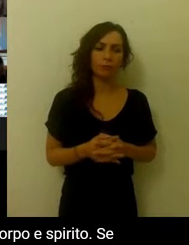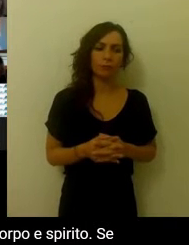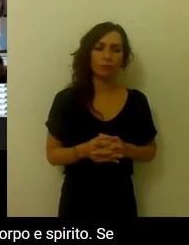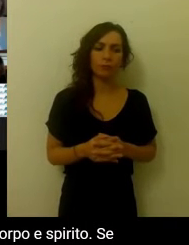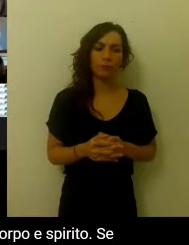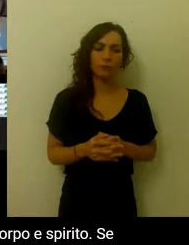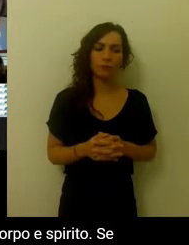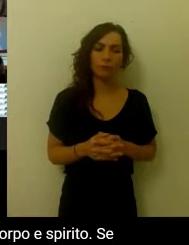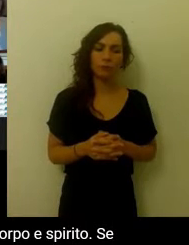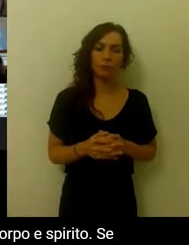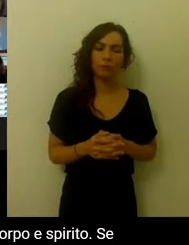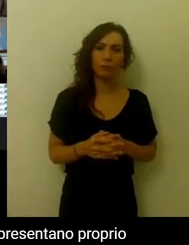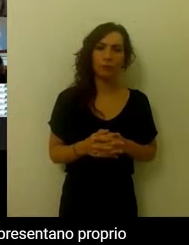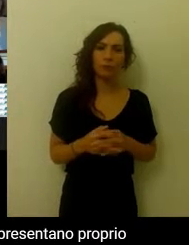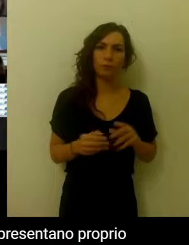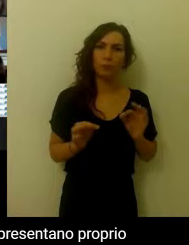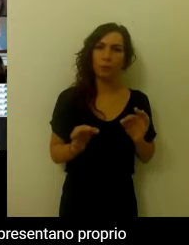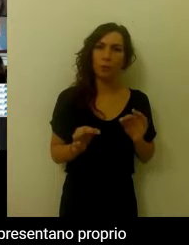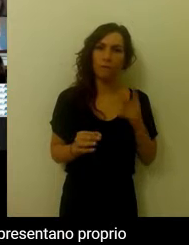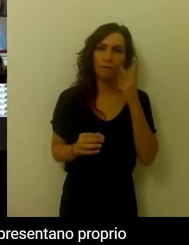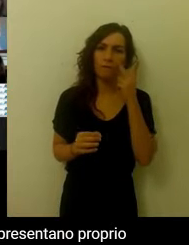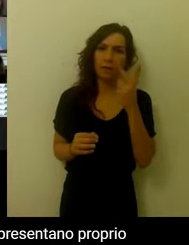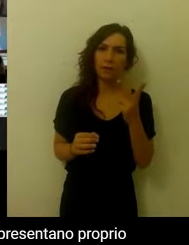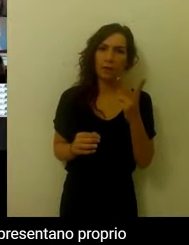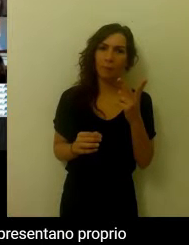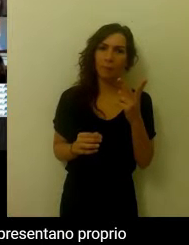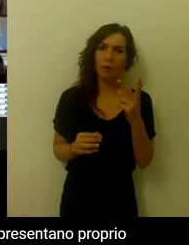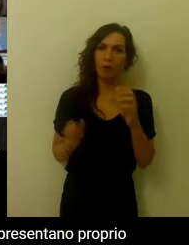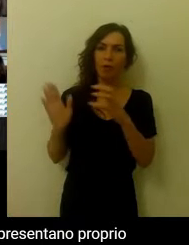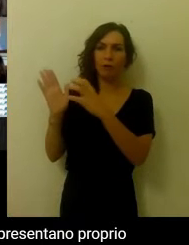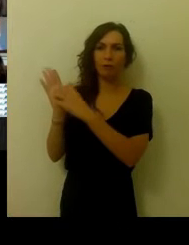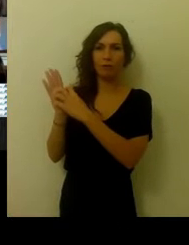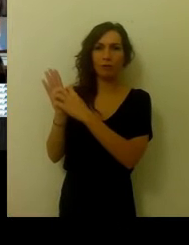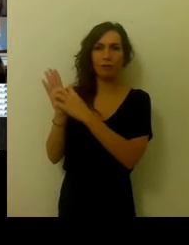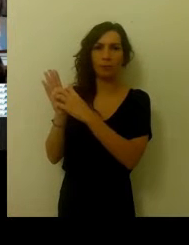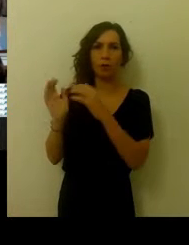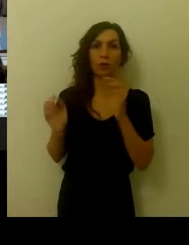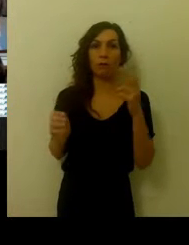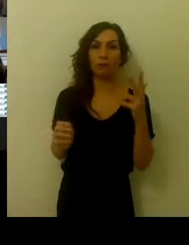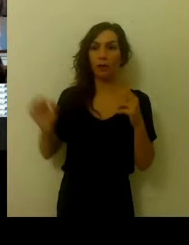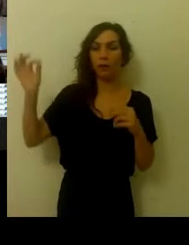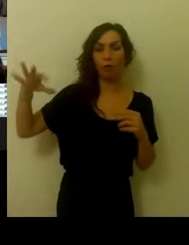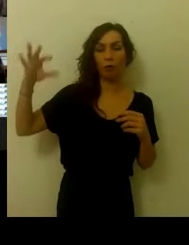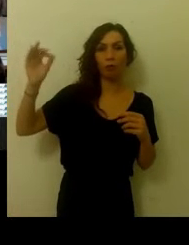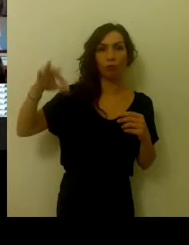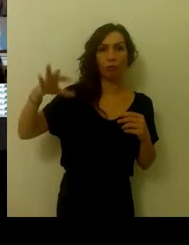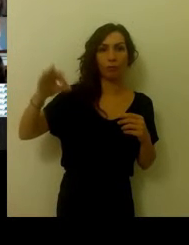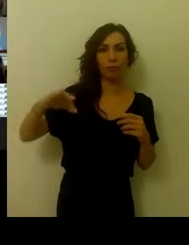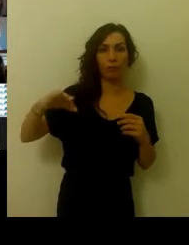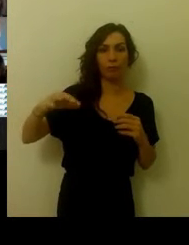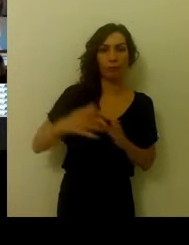Tant'è che, se andiamo a vedere il simbolo delle Paralimpiadi, sono le tre gocce che rappresentano proprio queste tre parti.